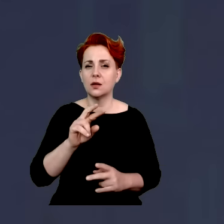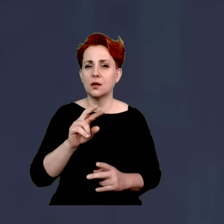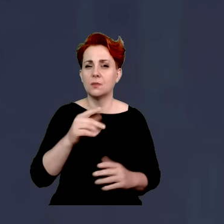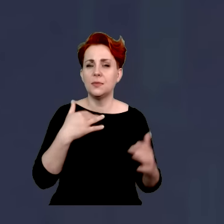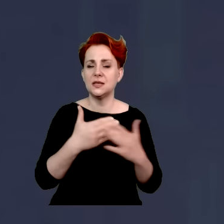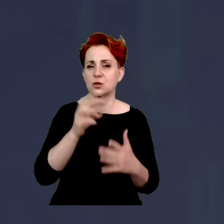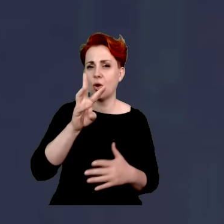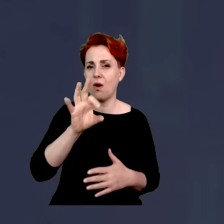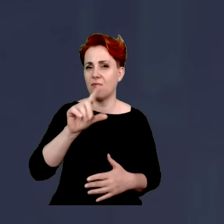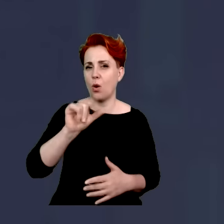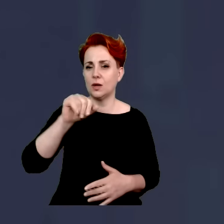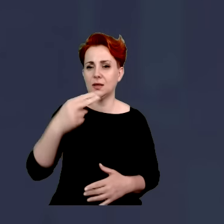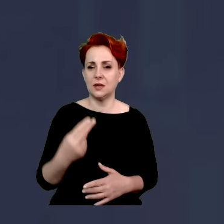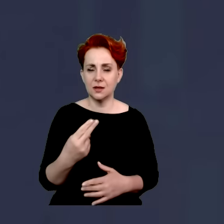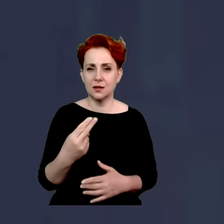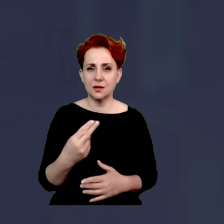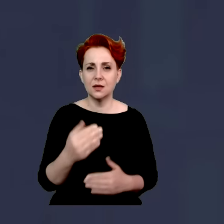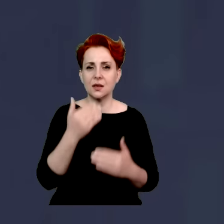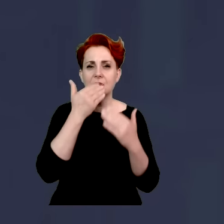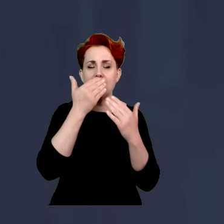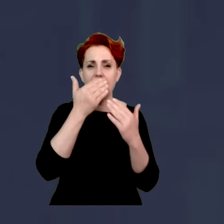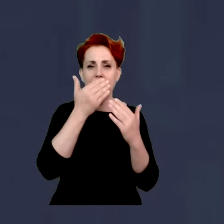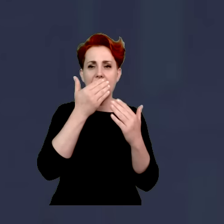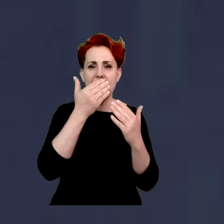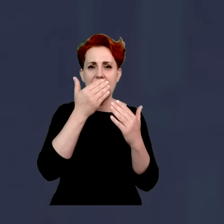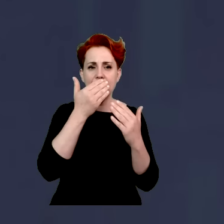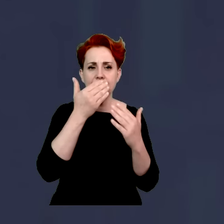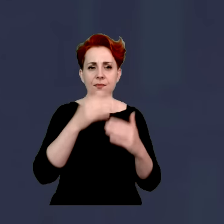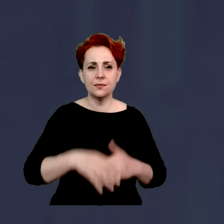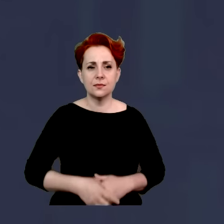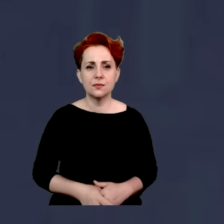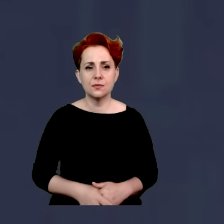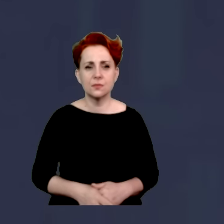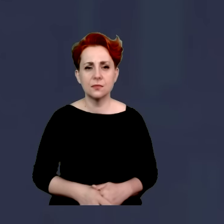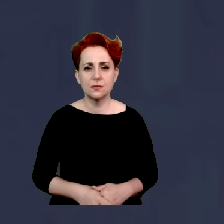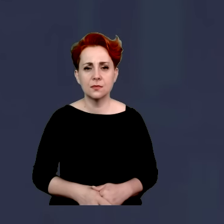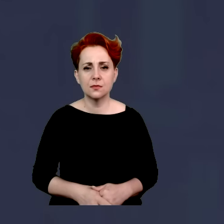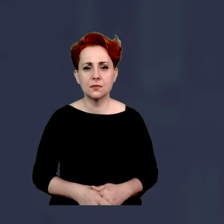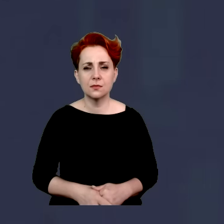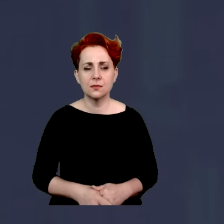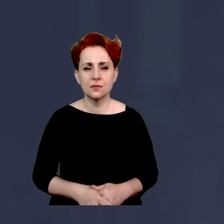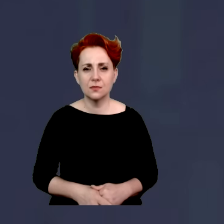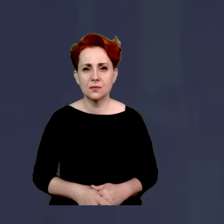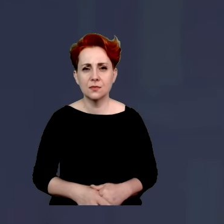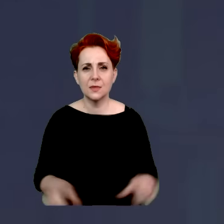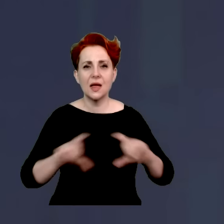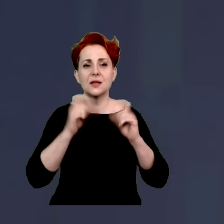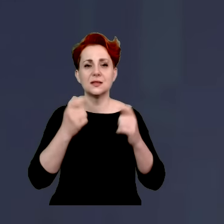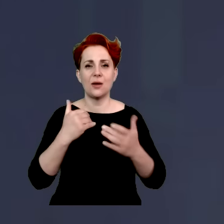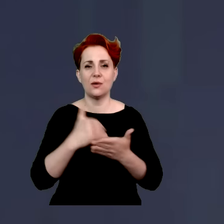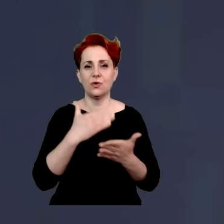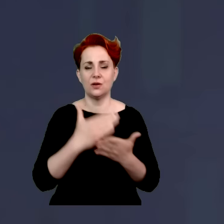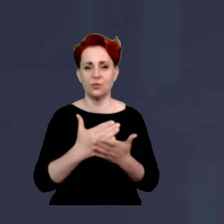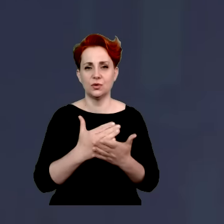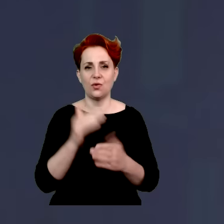dziękując za wóz strażacki. Pozdrawiam wszystkich strażaków, zarówno na Wyspie Woli, jak i w całym Województwie Zachodniopomorskim. A jako były